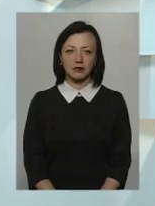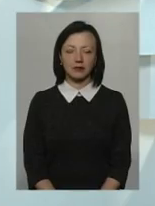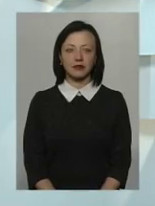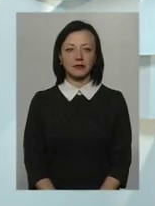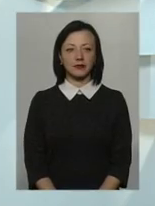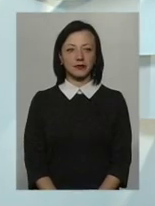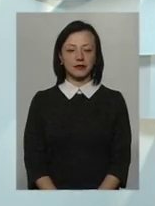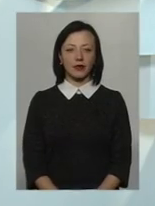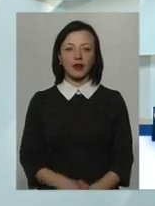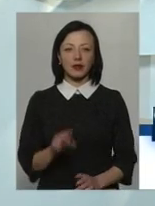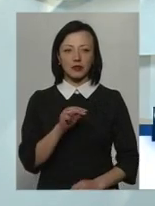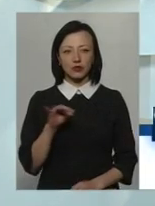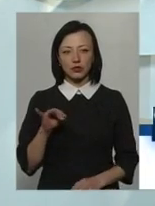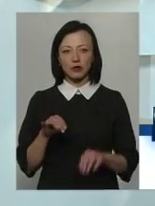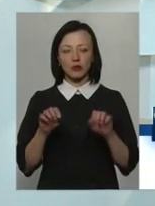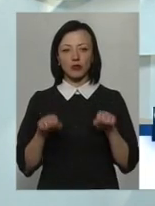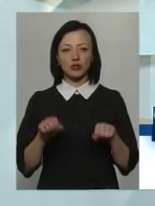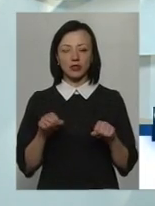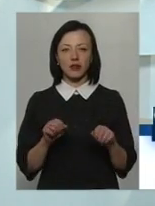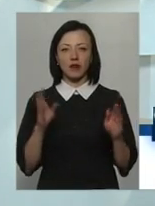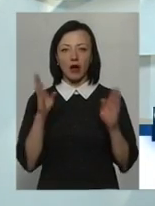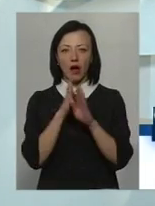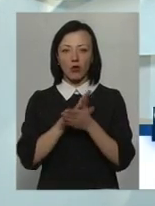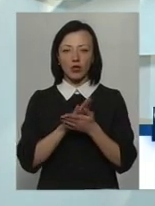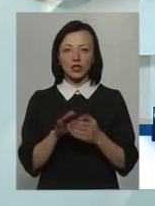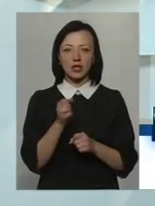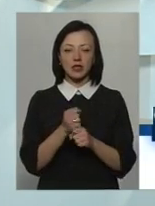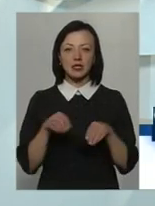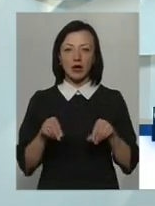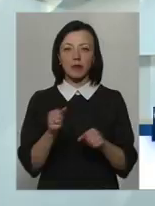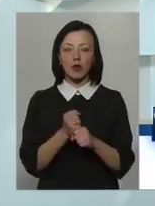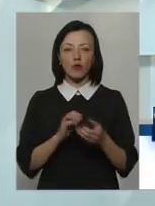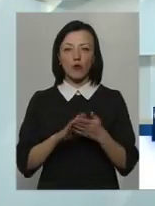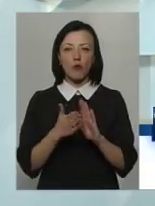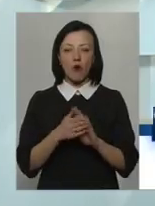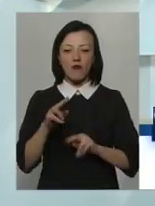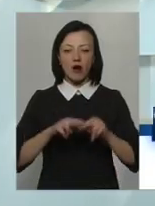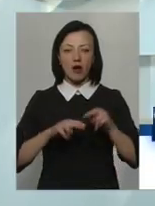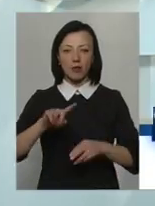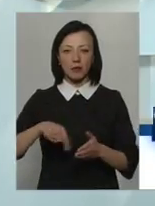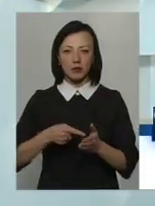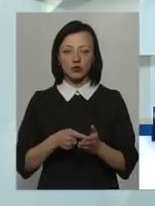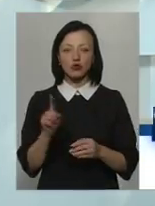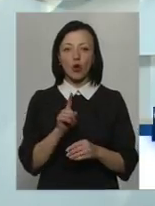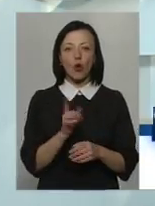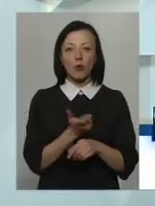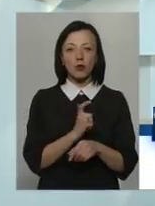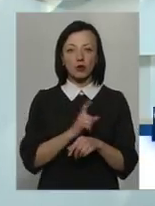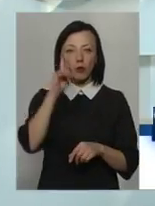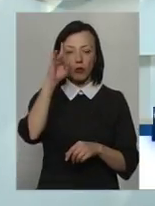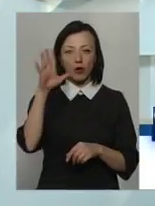Чи можливе екологічне землеробство в умовах урбанізації? Чого більше в популярності